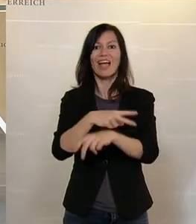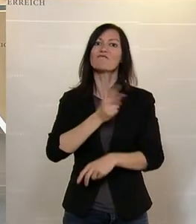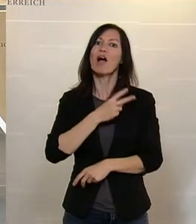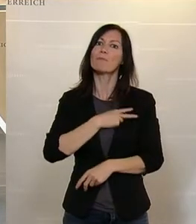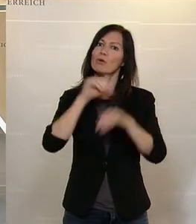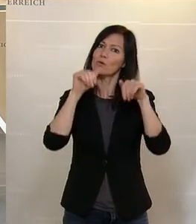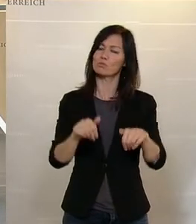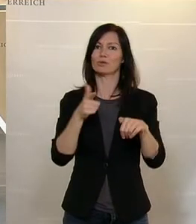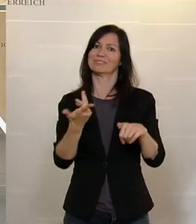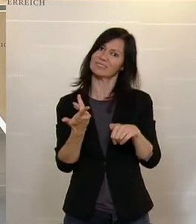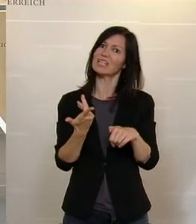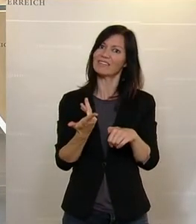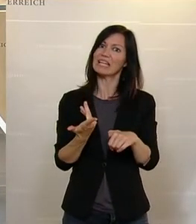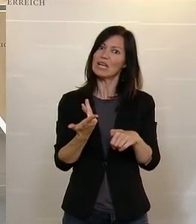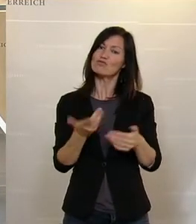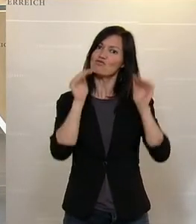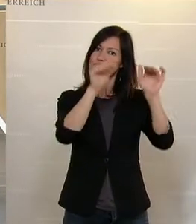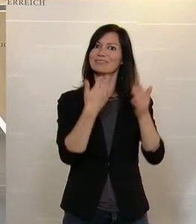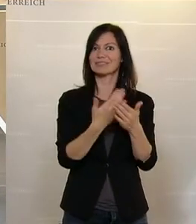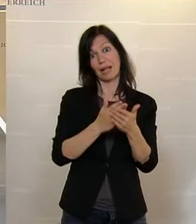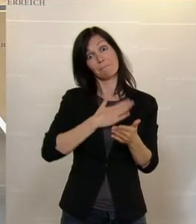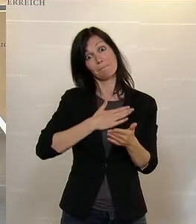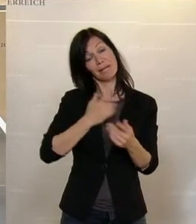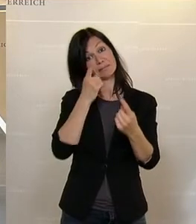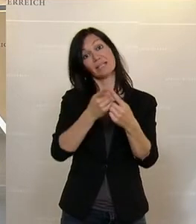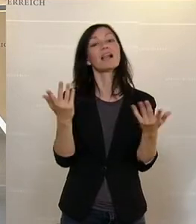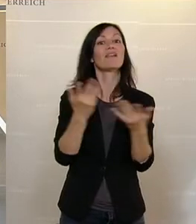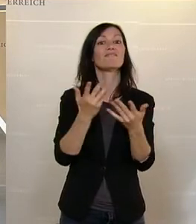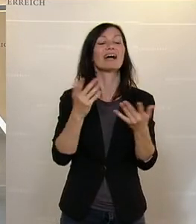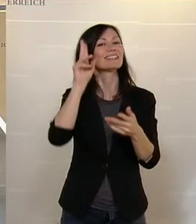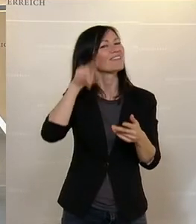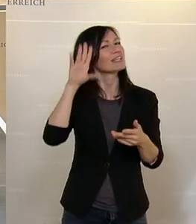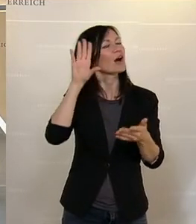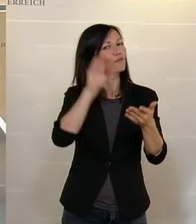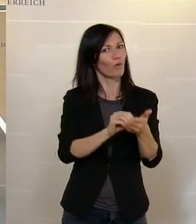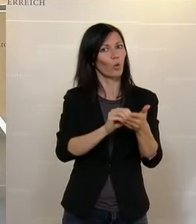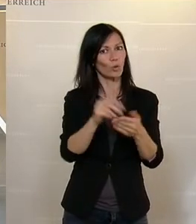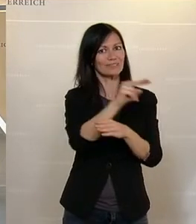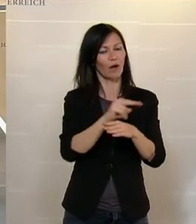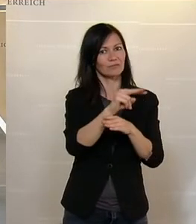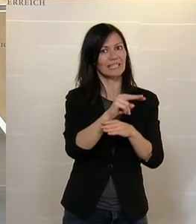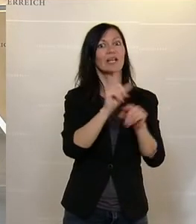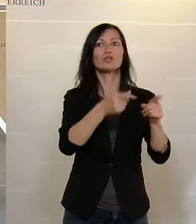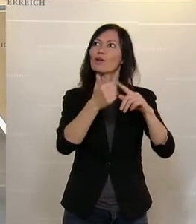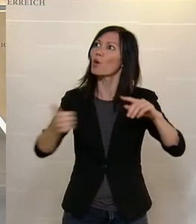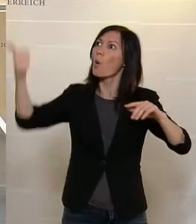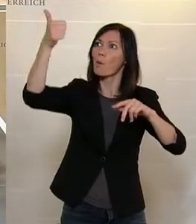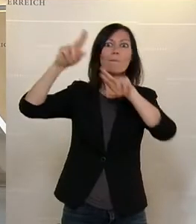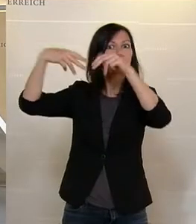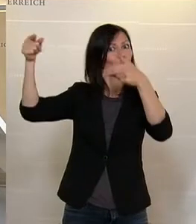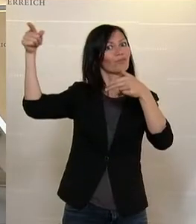daher würde ich für eine Aufsicht des Bundes über die Wiener Wohnungsaufsicht bitten. Dankeschön.